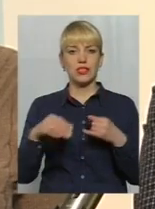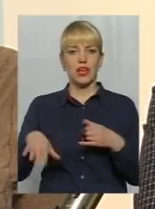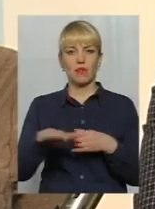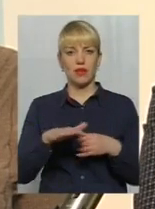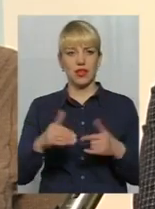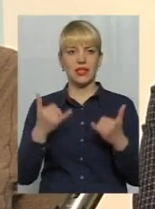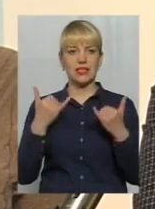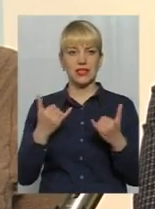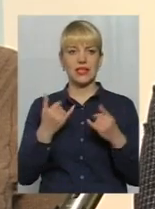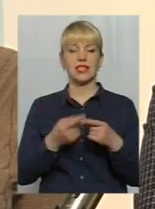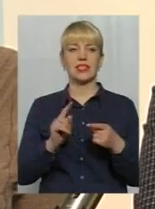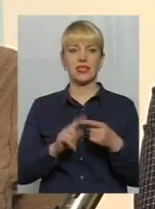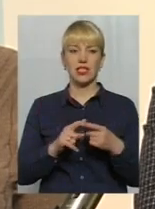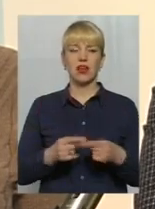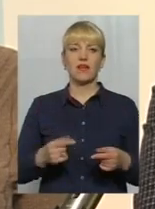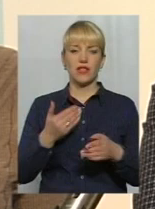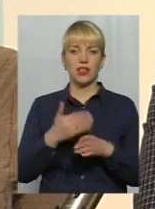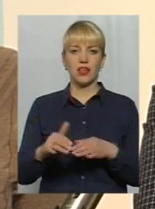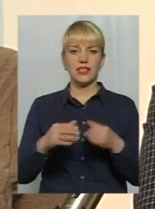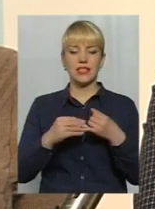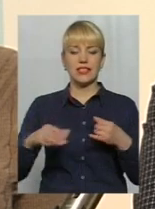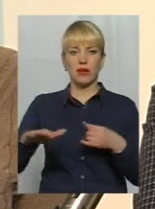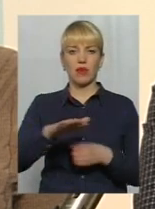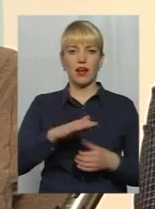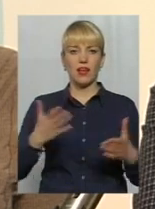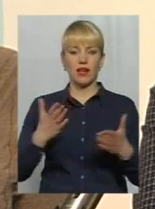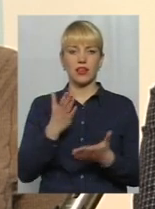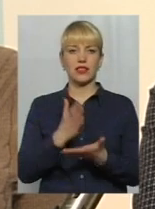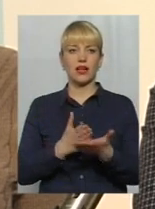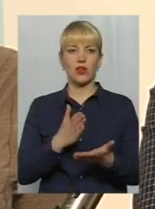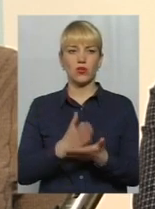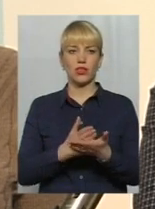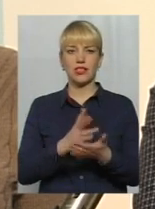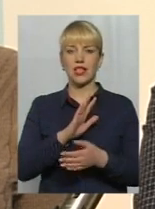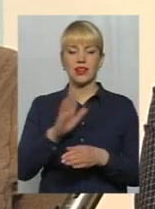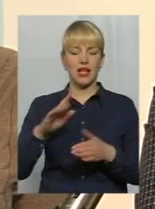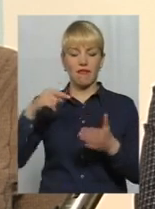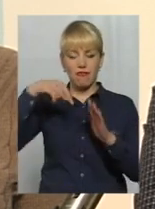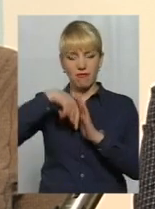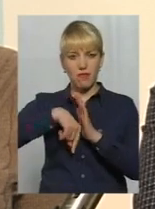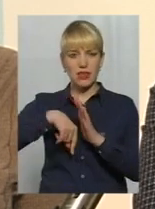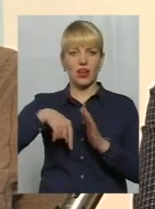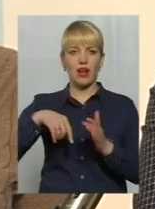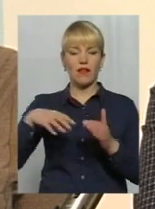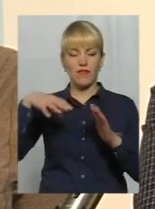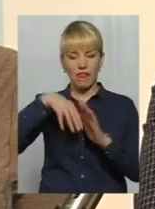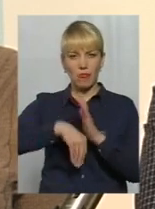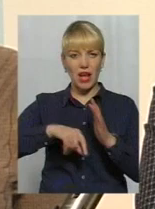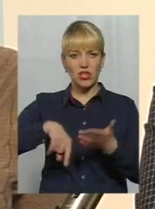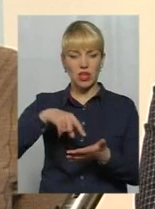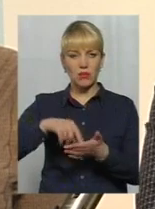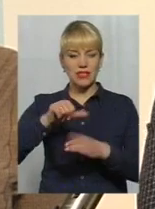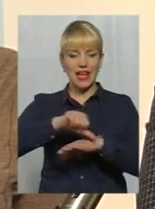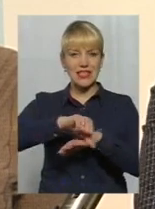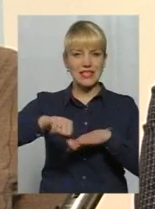розглядається конкретно земельна ділянка, яка знаходиться, скажімо, не в межах міста, але в районі, але йдуть переговори, де